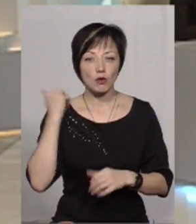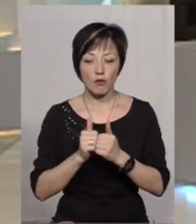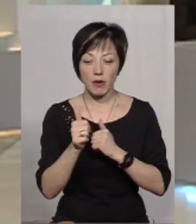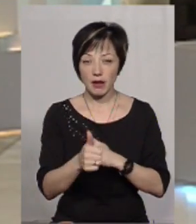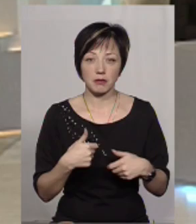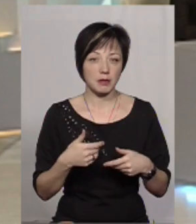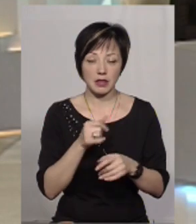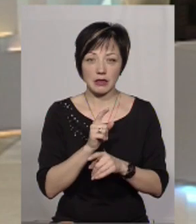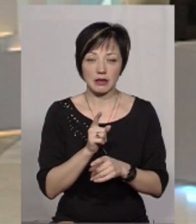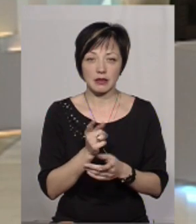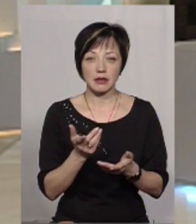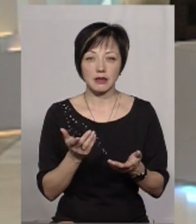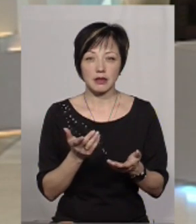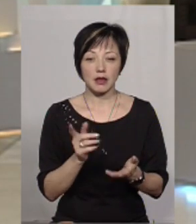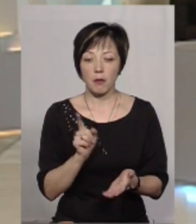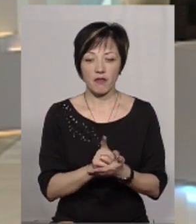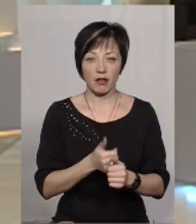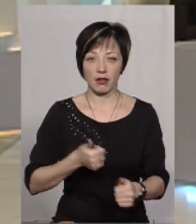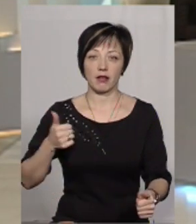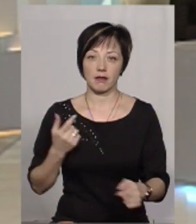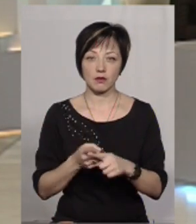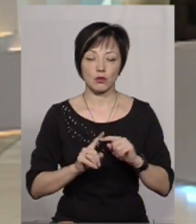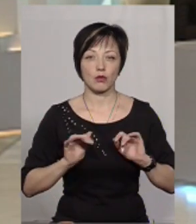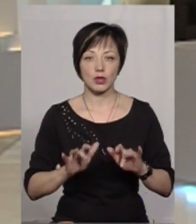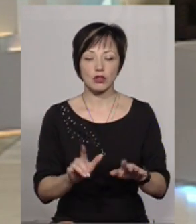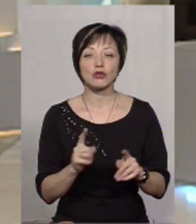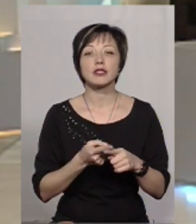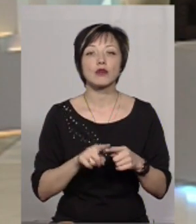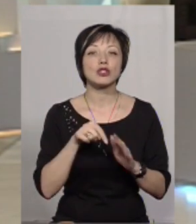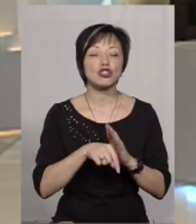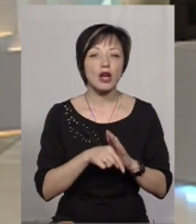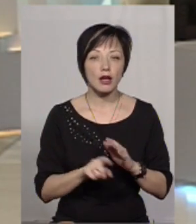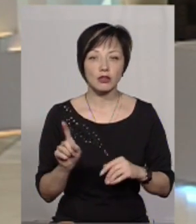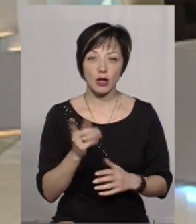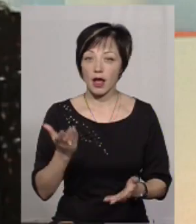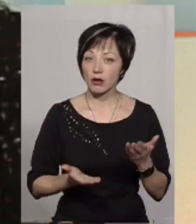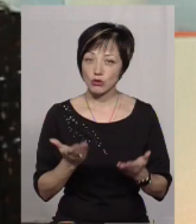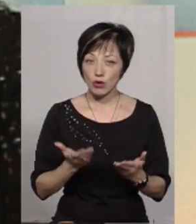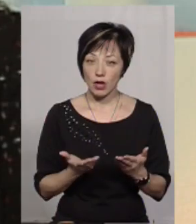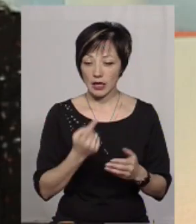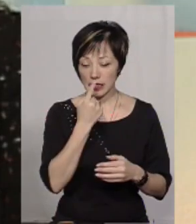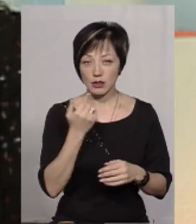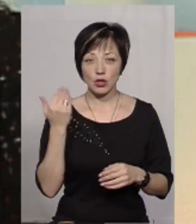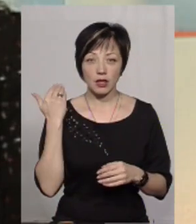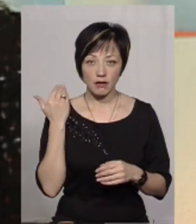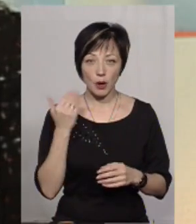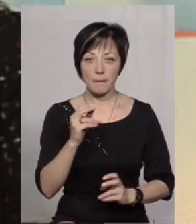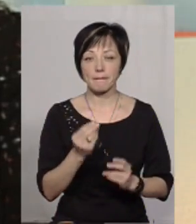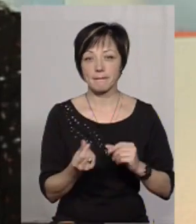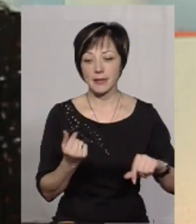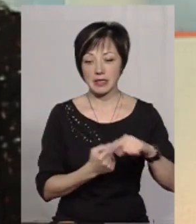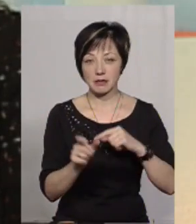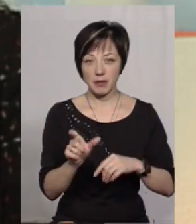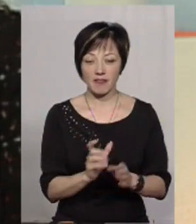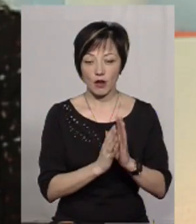вперед, і ми не мусимо десь знаходитися в кінці цього процесу. Що це означає? Це означає, що якщо буквально нещодавно підприємець